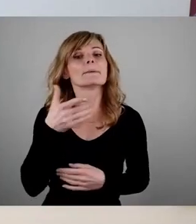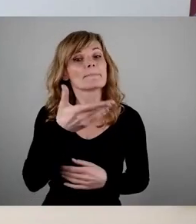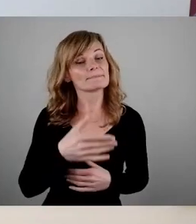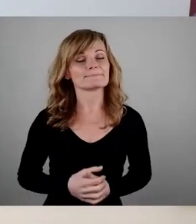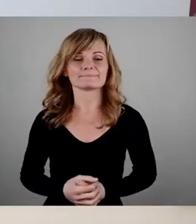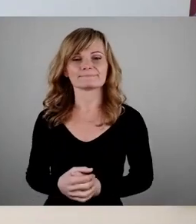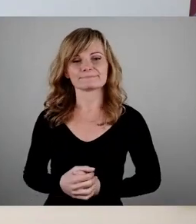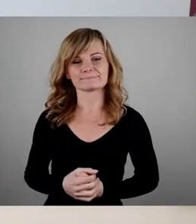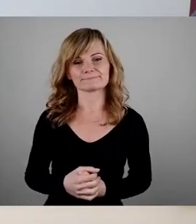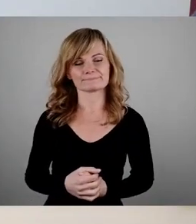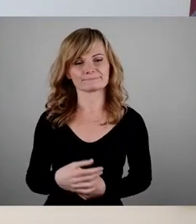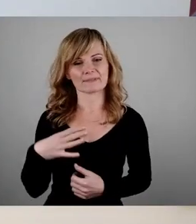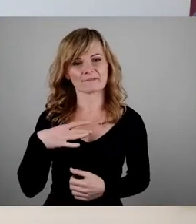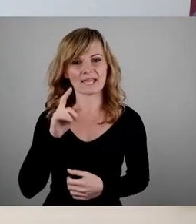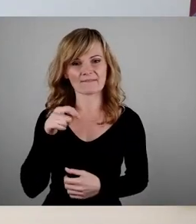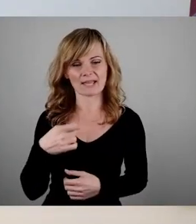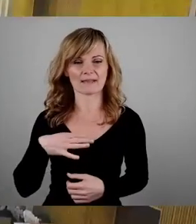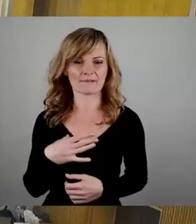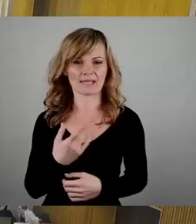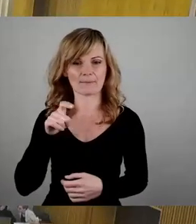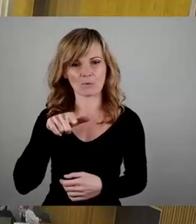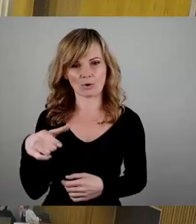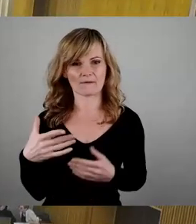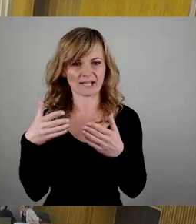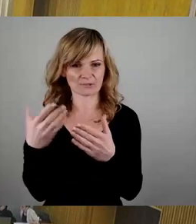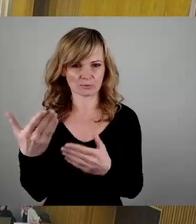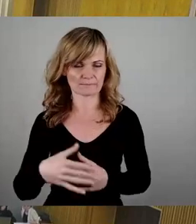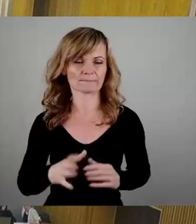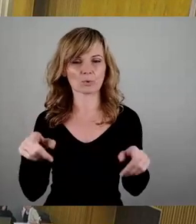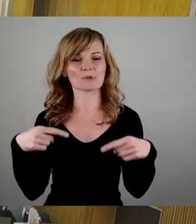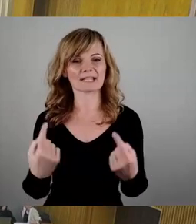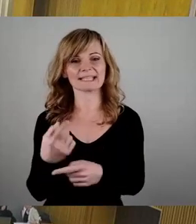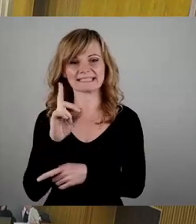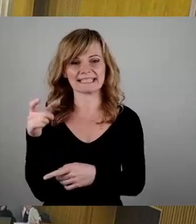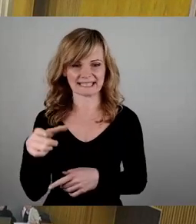freie Wähler, freie Bürgerfraktion. Danach wären die Dissidenten dran.